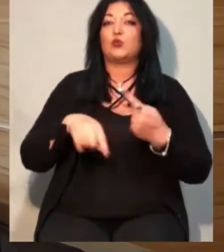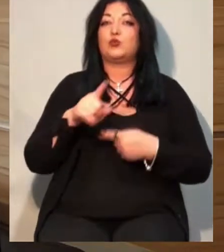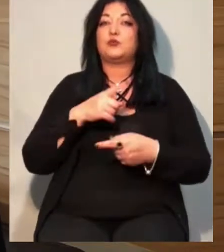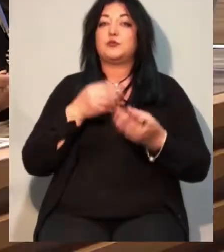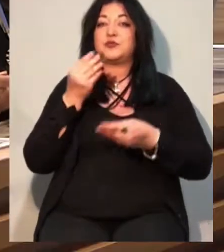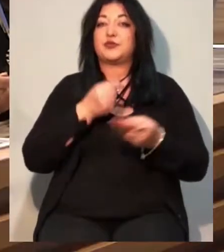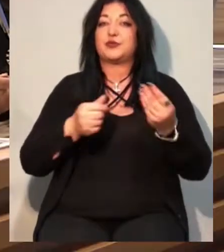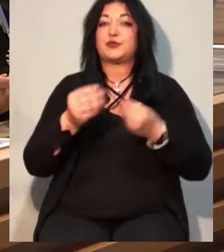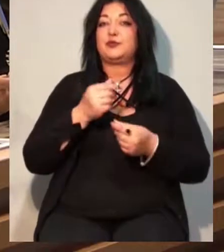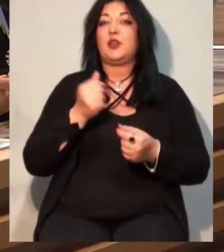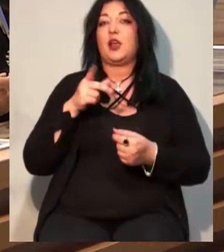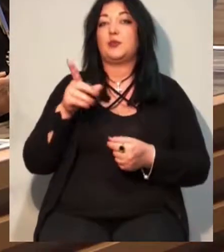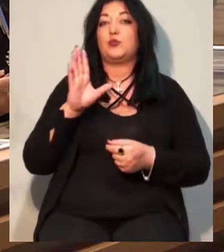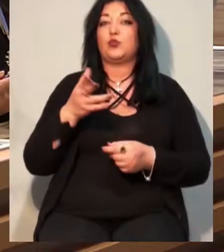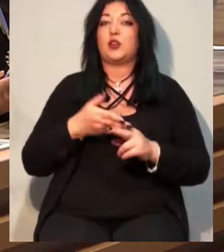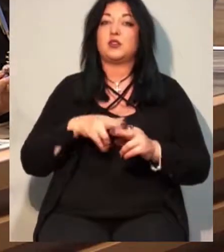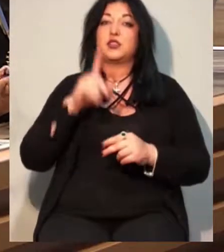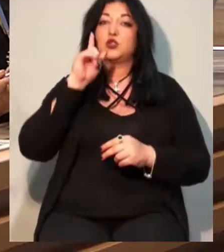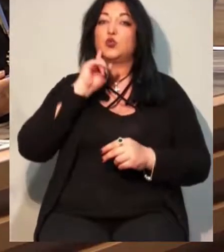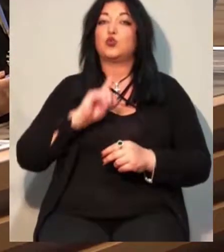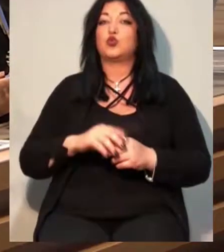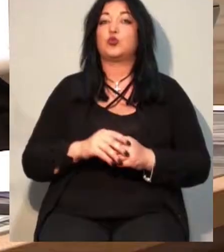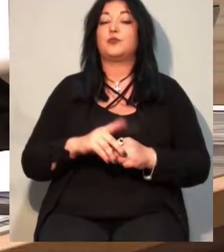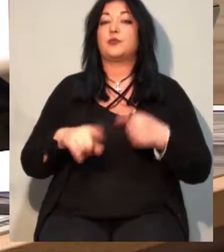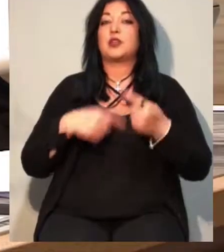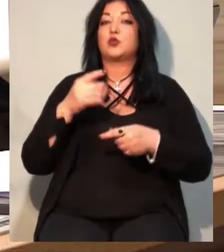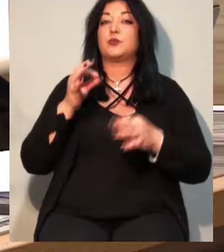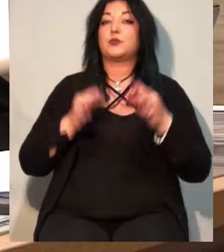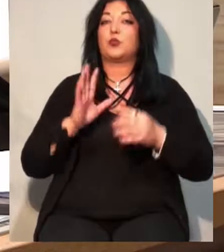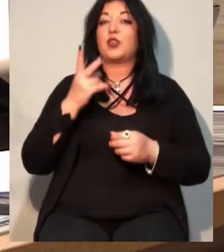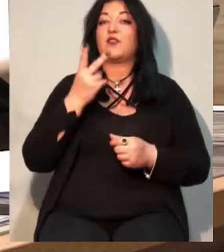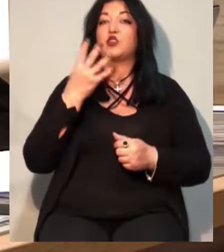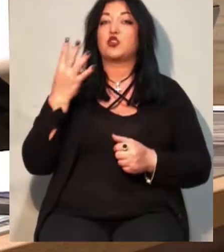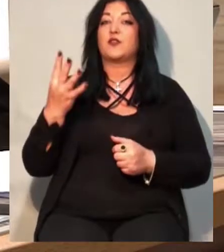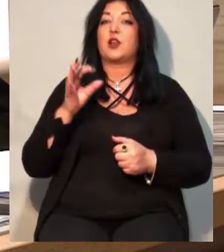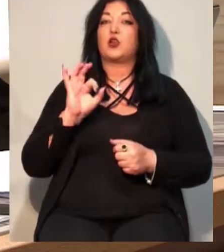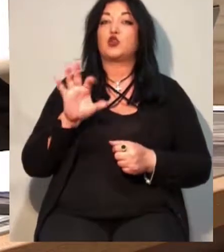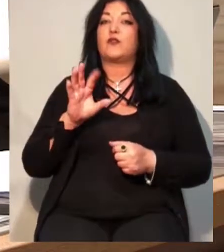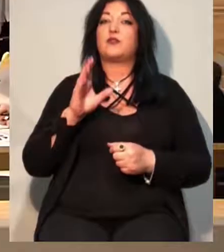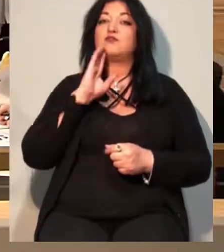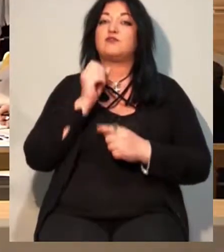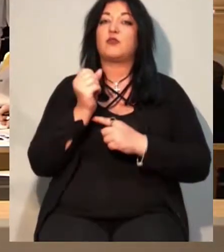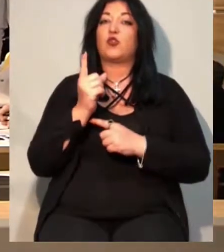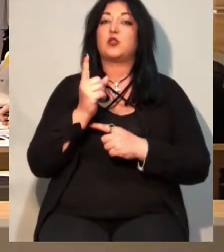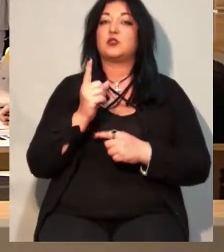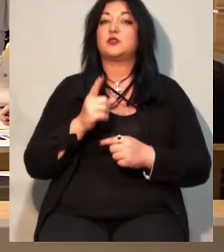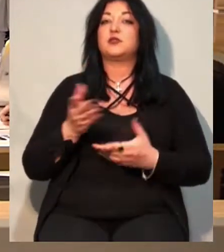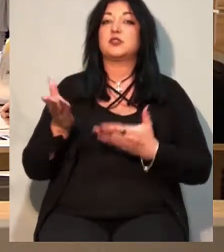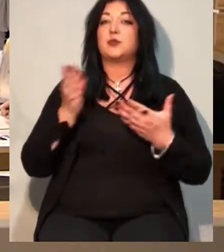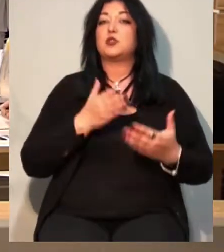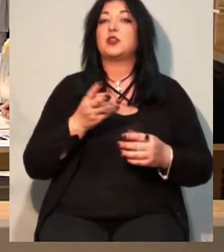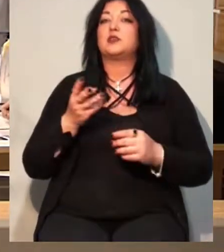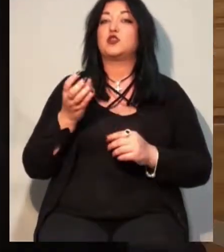це буде зручно. Наступне судове засідання відбудеться 24 жовтня об 11 ранку. Планують запросити третіх осіб –